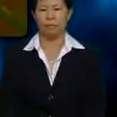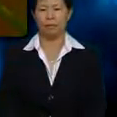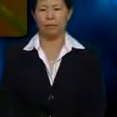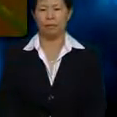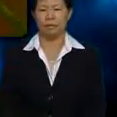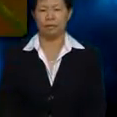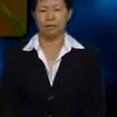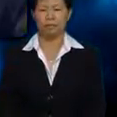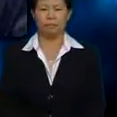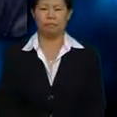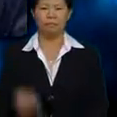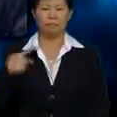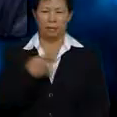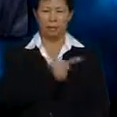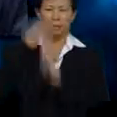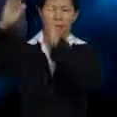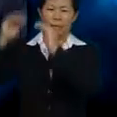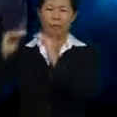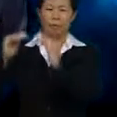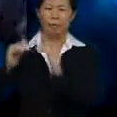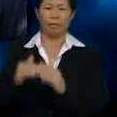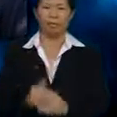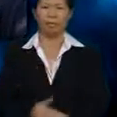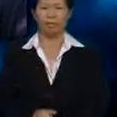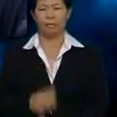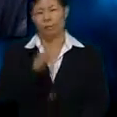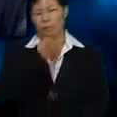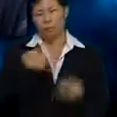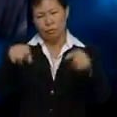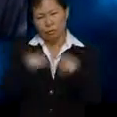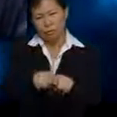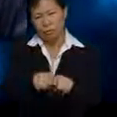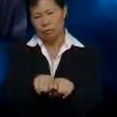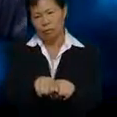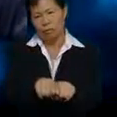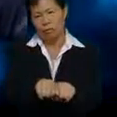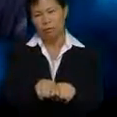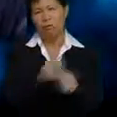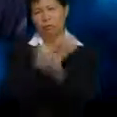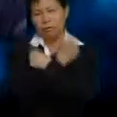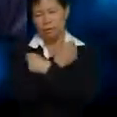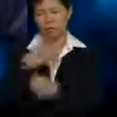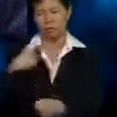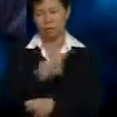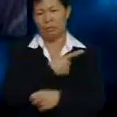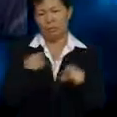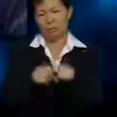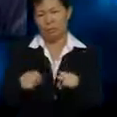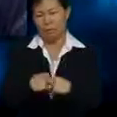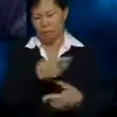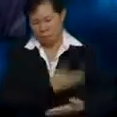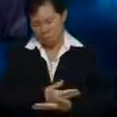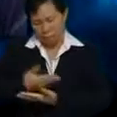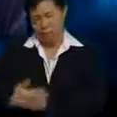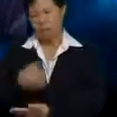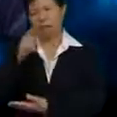Dan kami harap Umi juga Sayangkan kami seperti Anak-anak